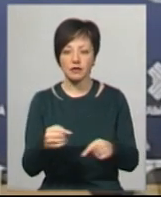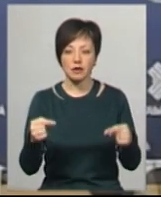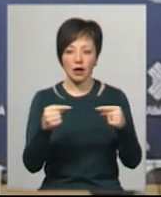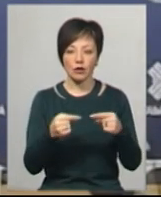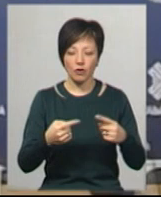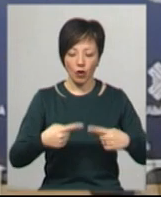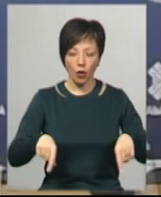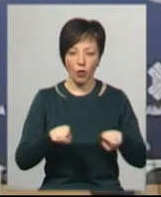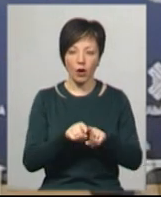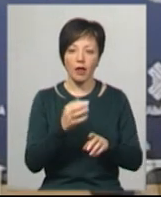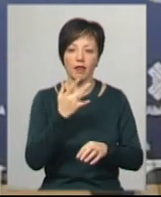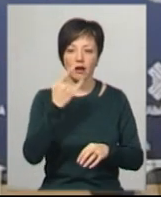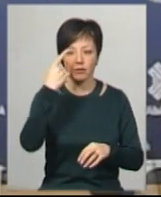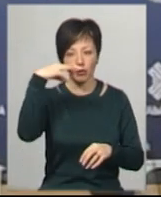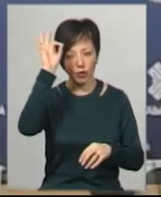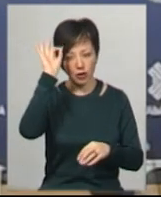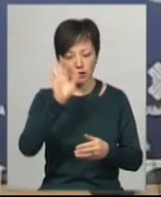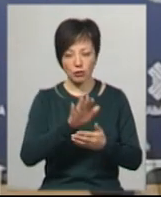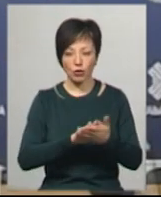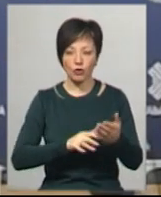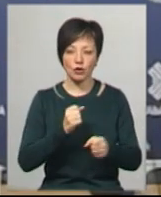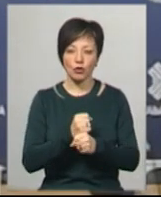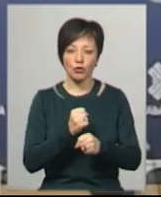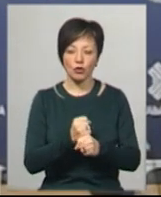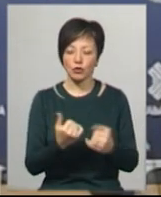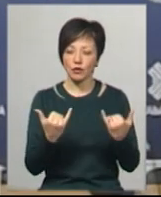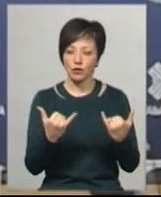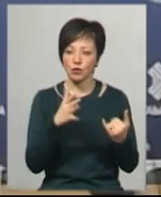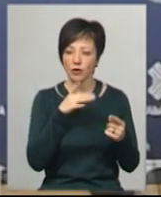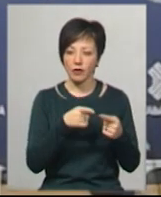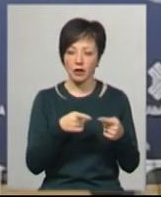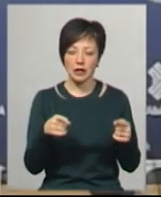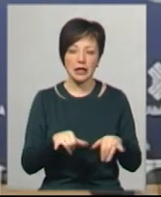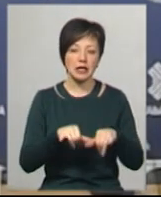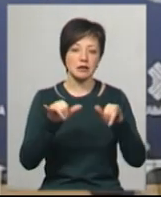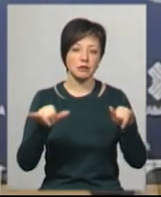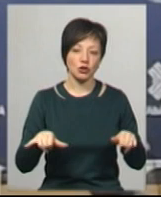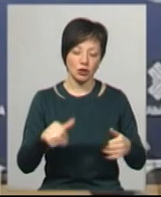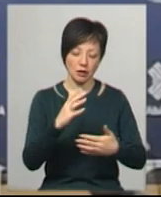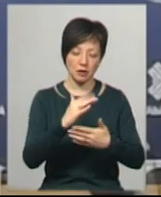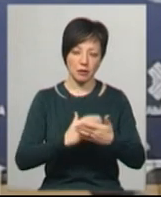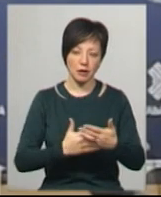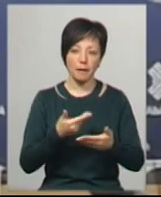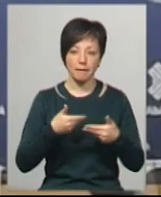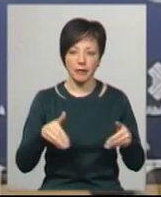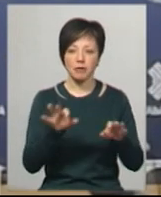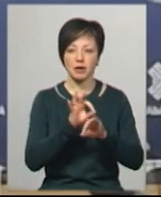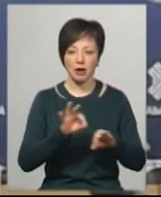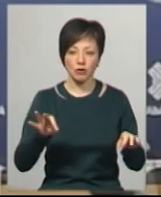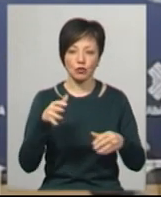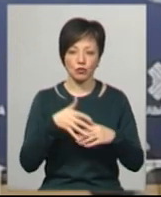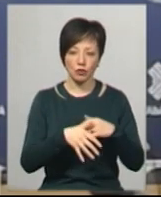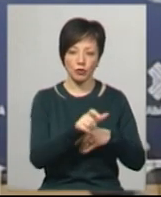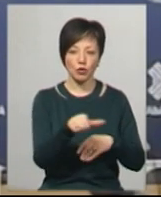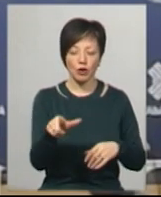Нацполіції, яка продовжує роботу і в цю хвилину над збільшенням цього списку, тому що ми прекрасно розуміємо, що таких осіб